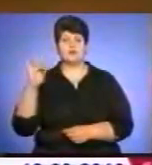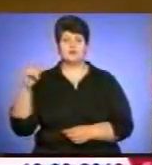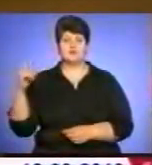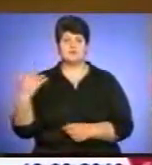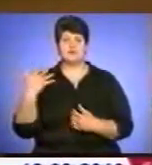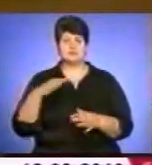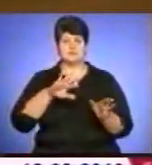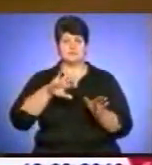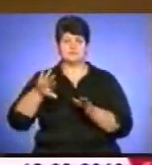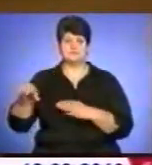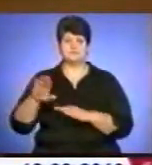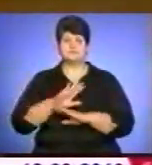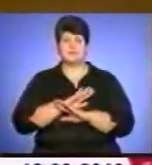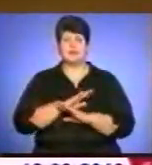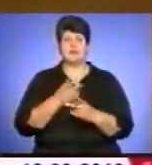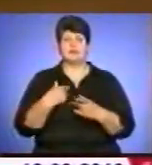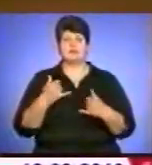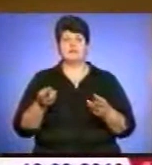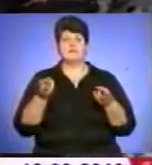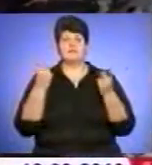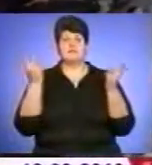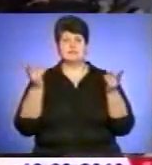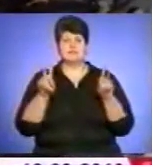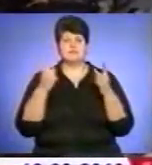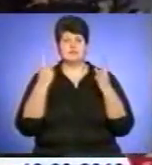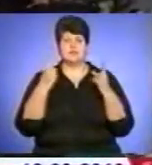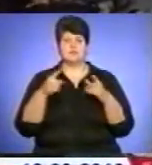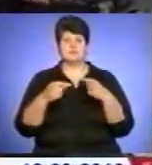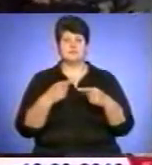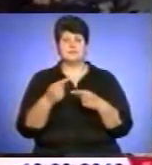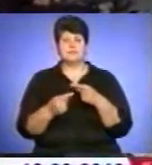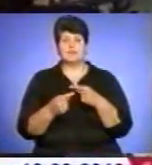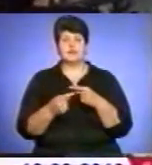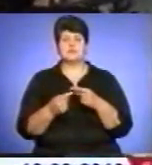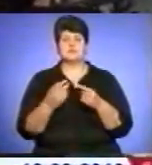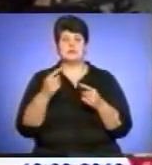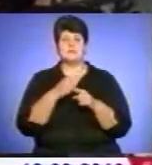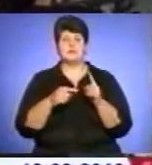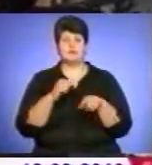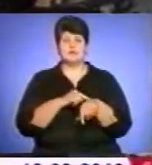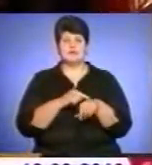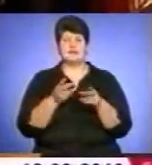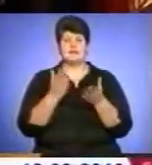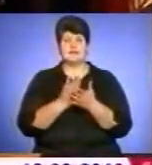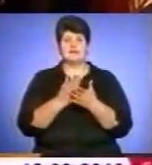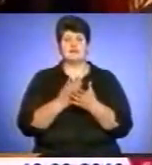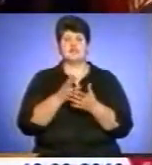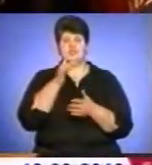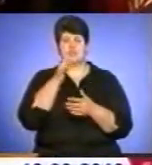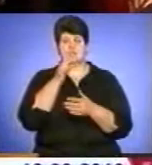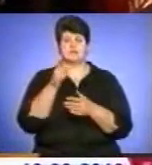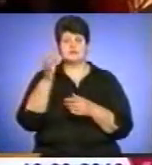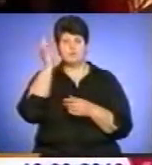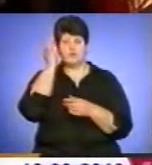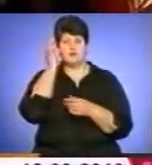який відійшов в вічність, але залишив величезно спати. За півгодини до концерту є час на спогади. Юрій Вітольдович згадує про